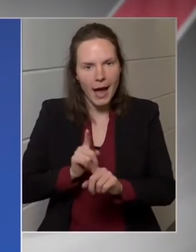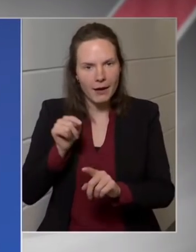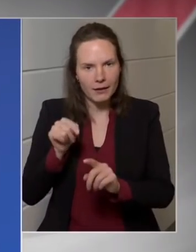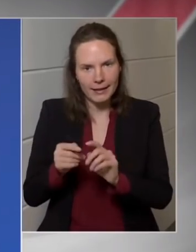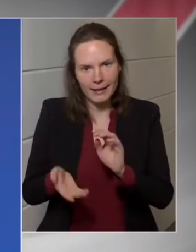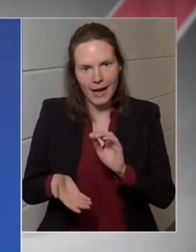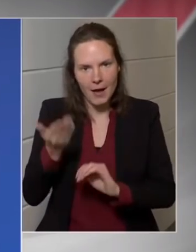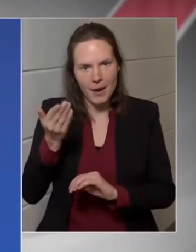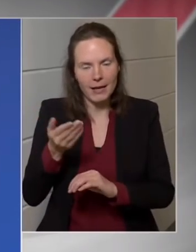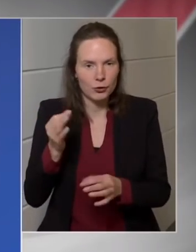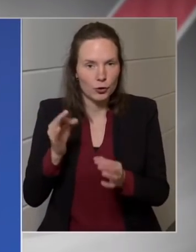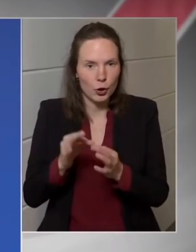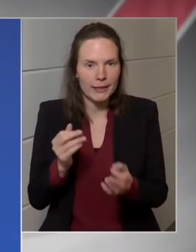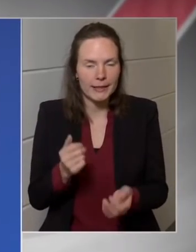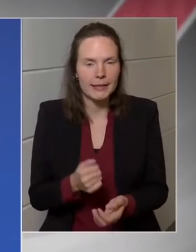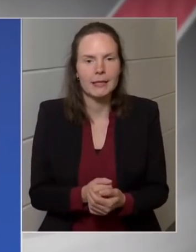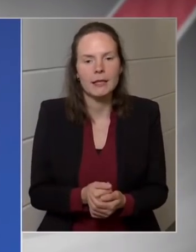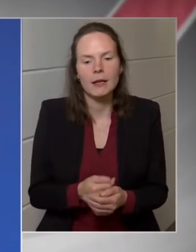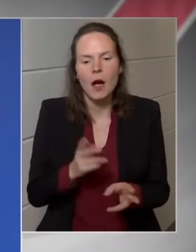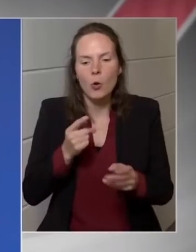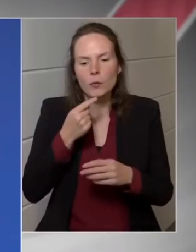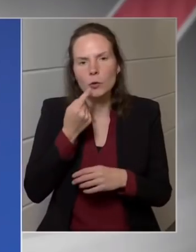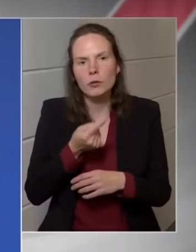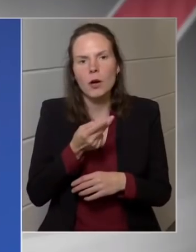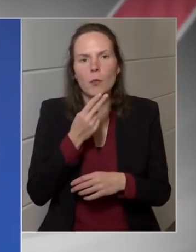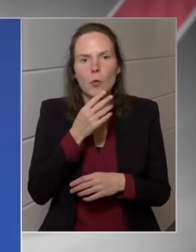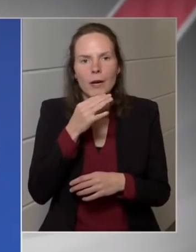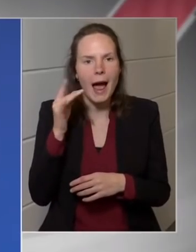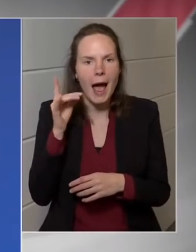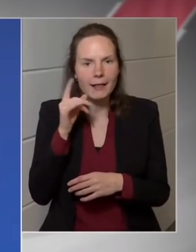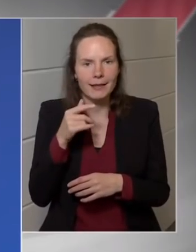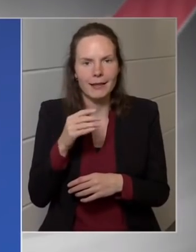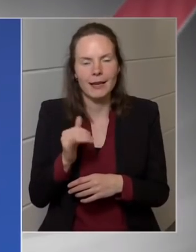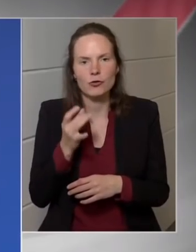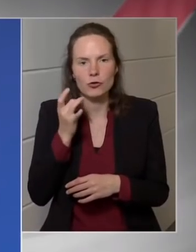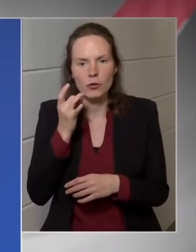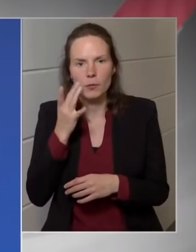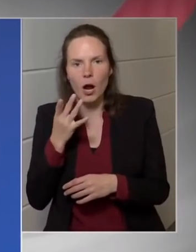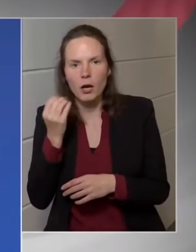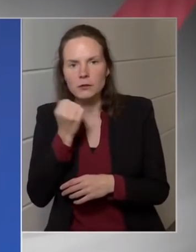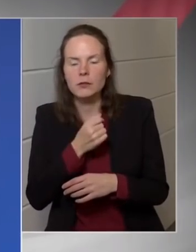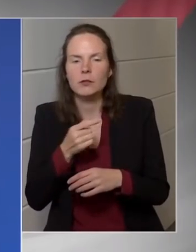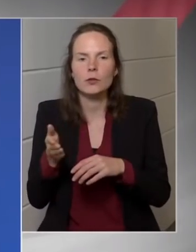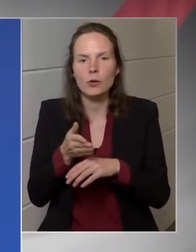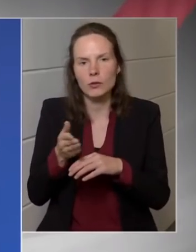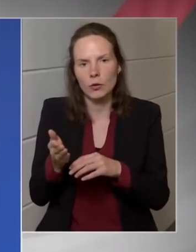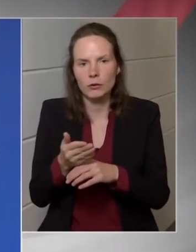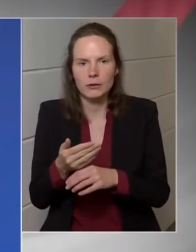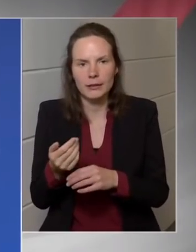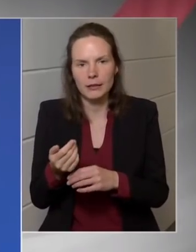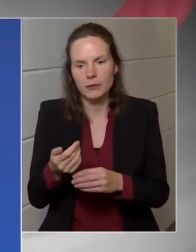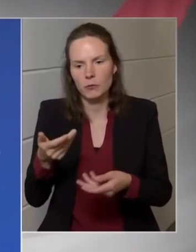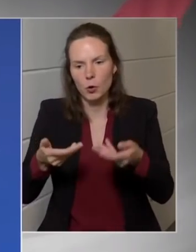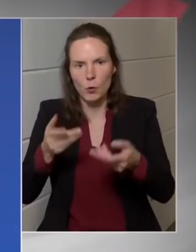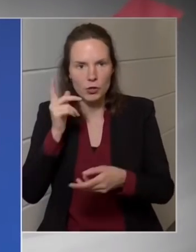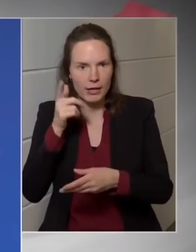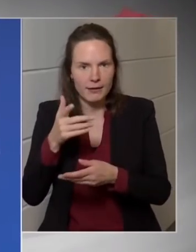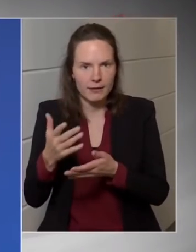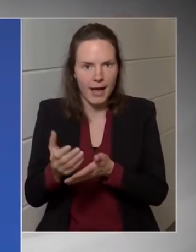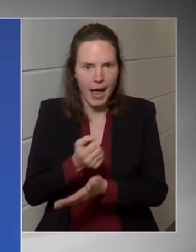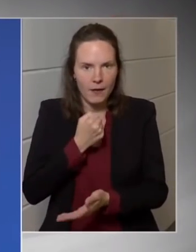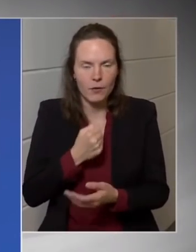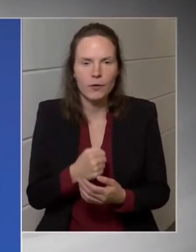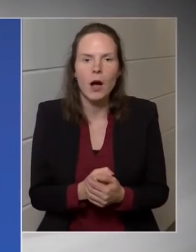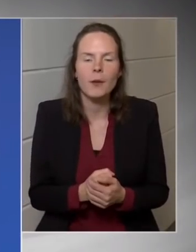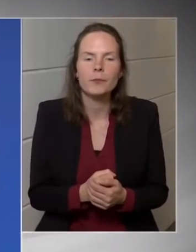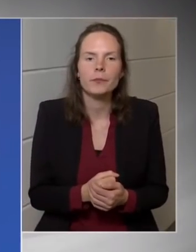történik, illetve, ahogy mondtam, az Uráli és a Brent közötti spread kerül egy része elvonásra, a